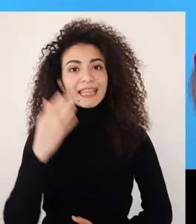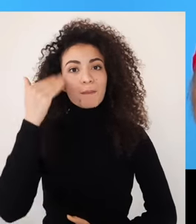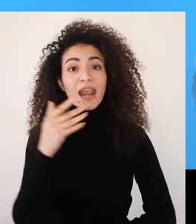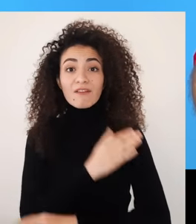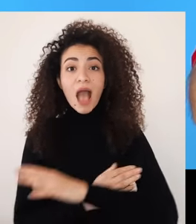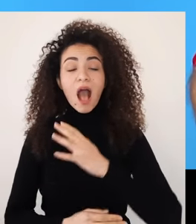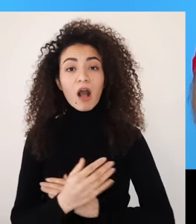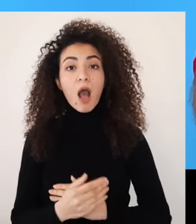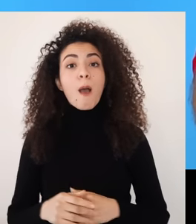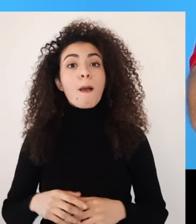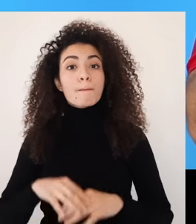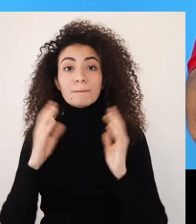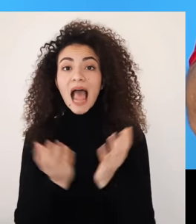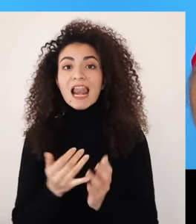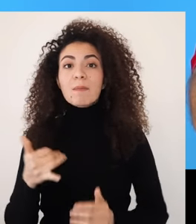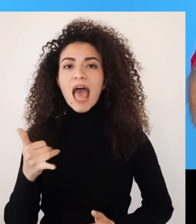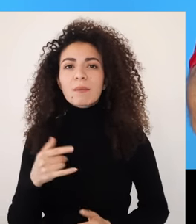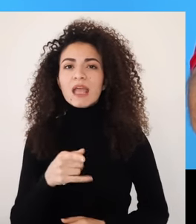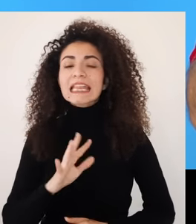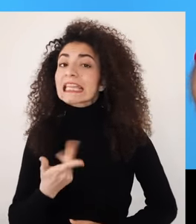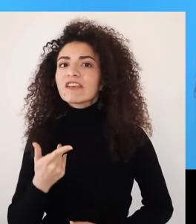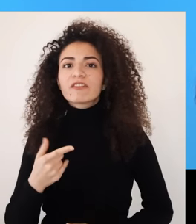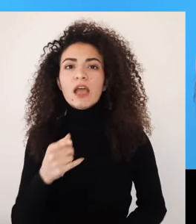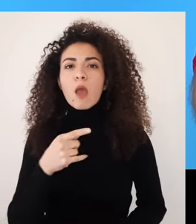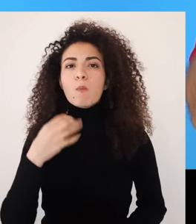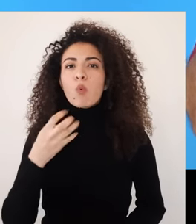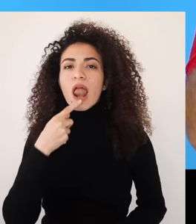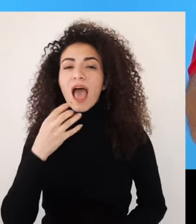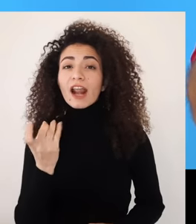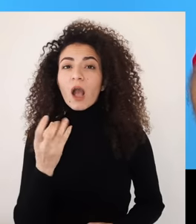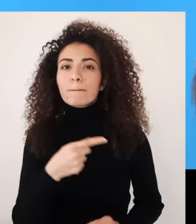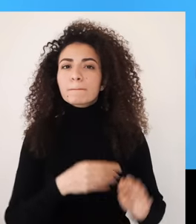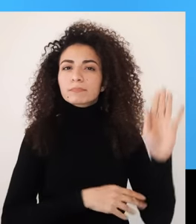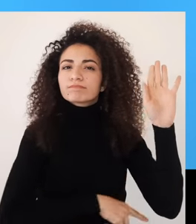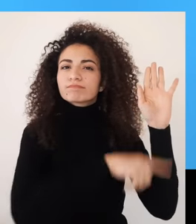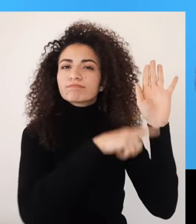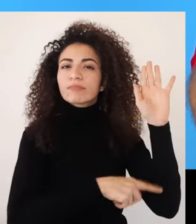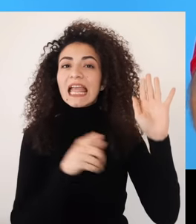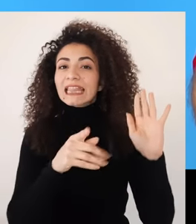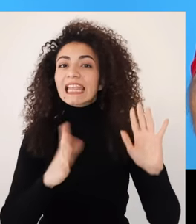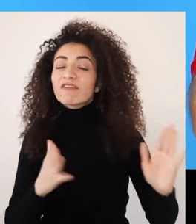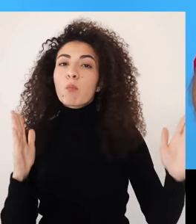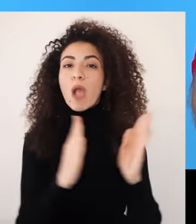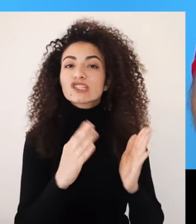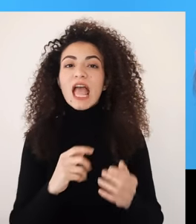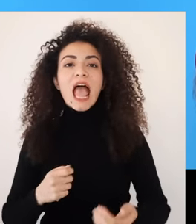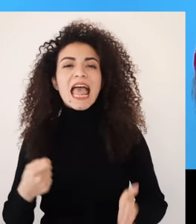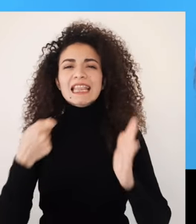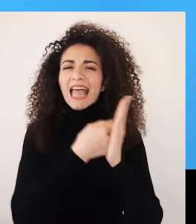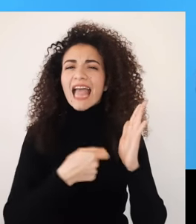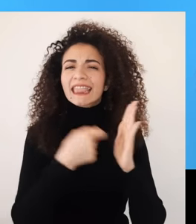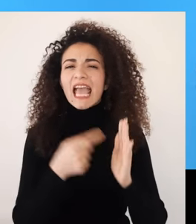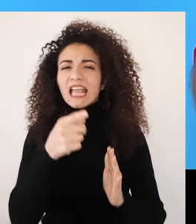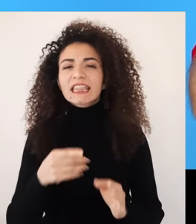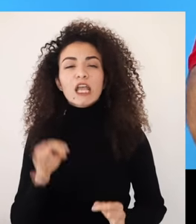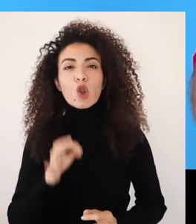وكامرأة ذات إعاقة كيف بتقيسي استجابتك الشخصية على التحديات اللي بتعنيك وكيف ممكن تصيري ناشطة